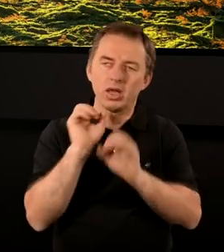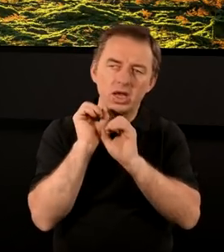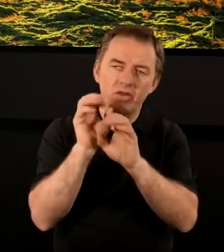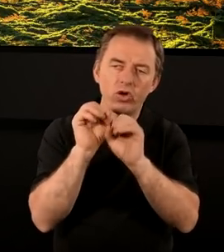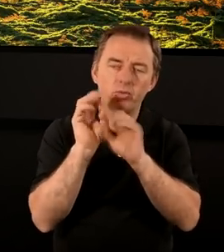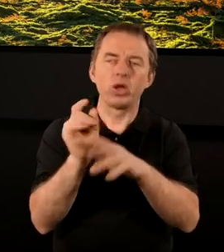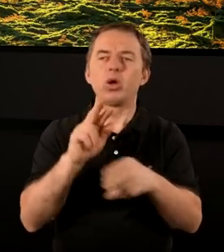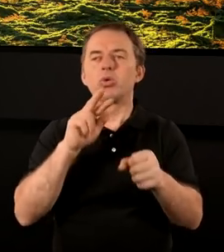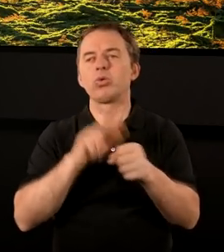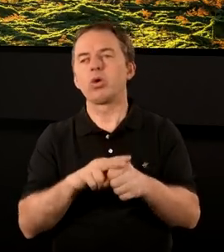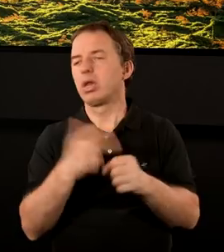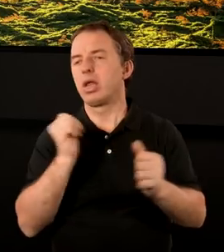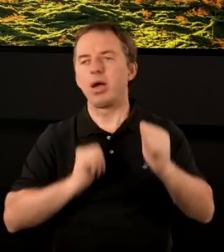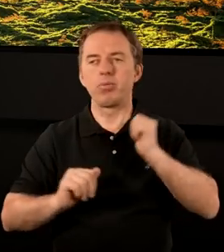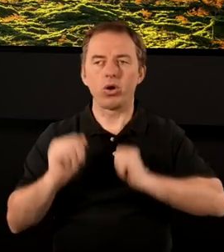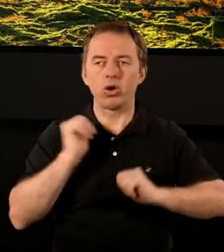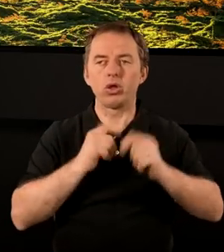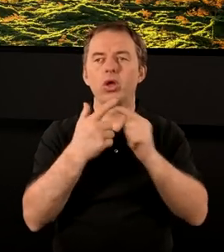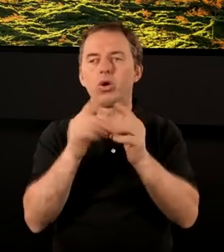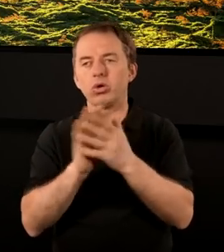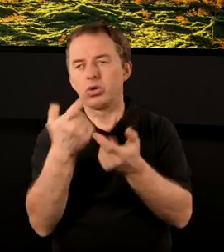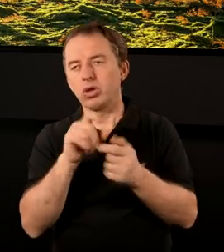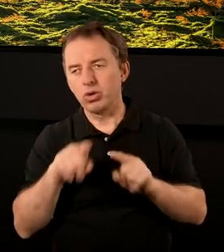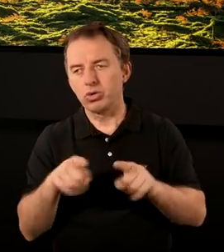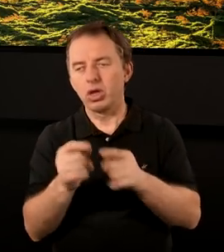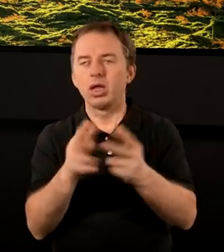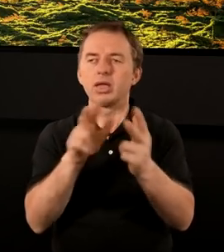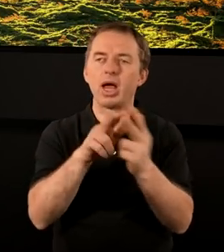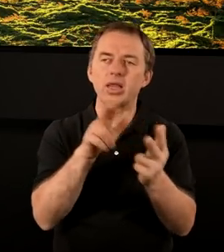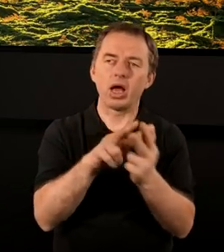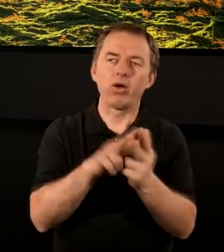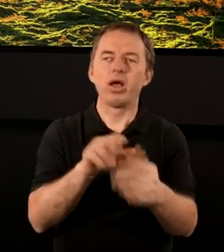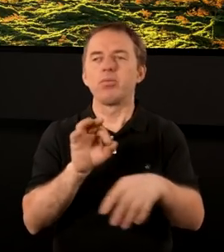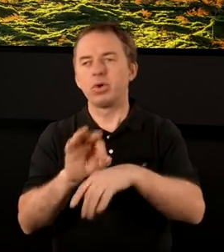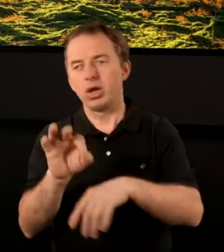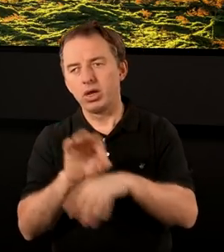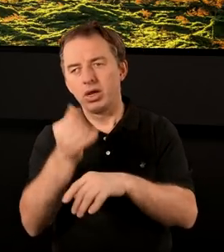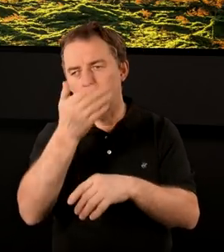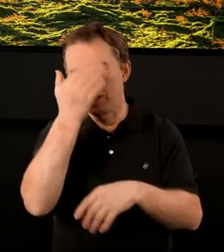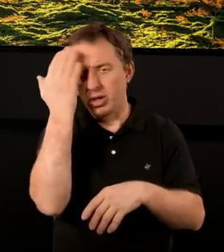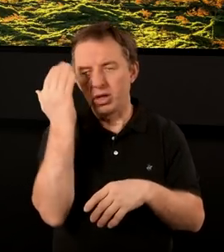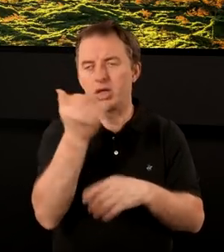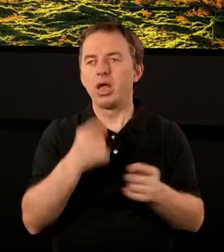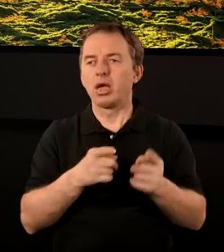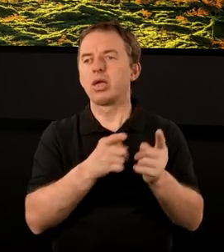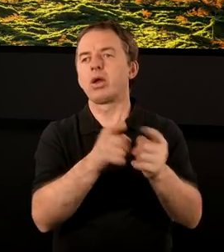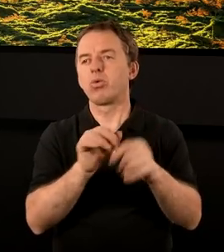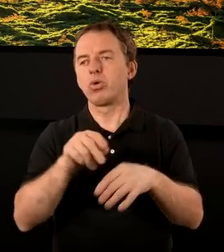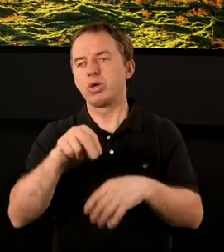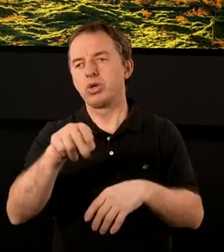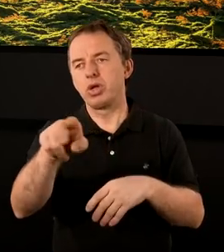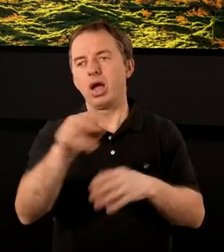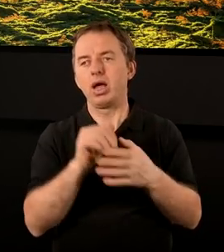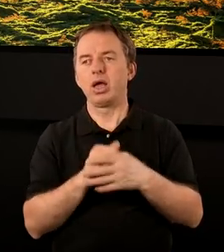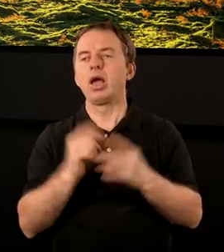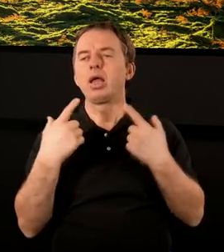do Niego informacje, które są niepokojące. Z Kościołem coś złego dzieje, jest atakowany, prześladowany. On nie wie, w jakim to kierunku idzie.